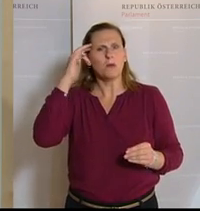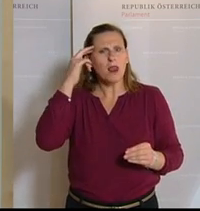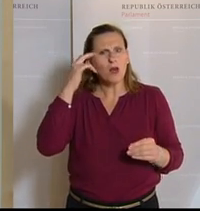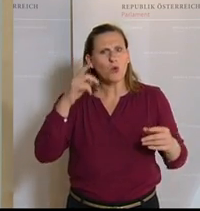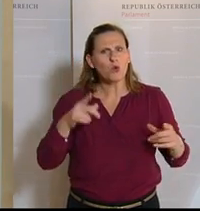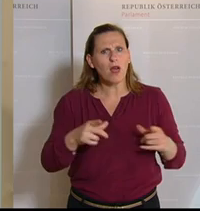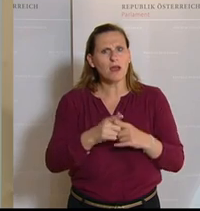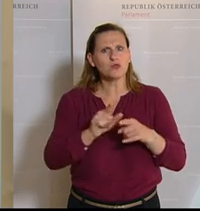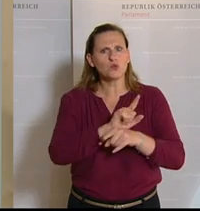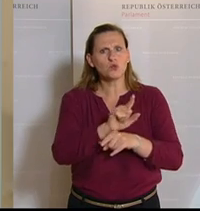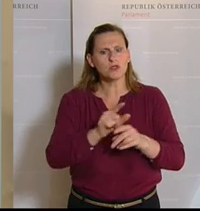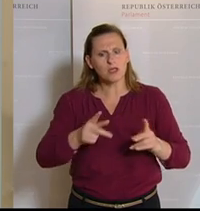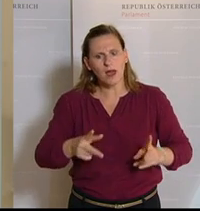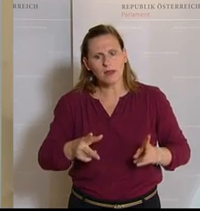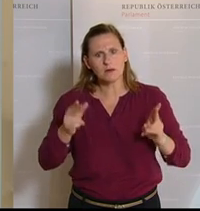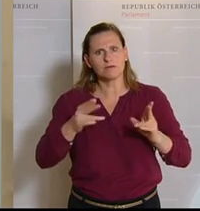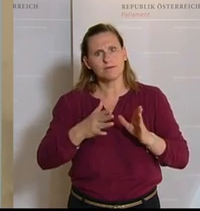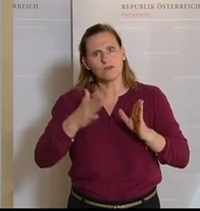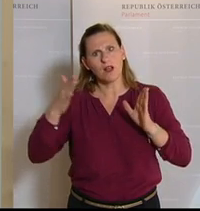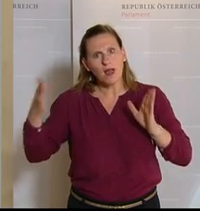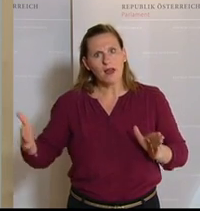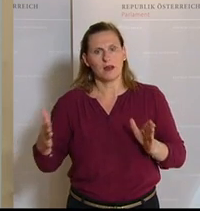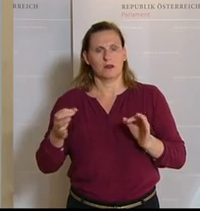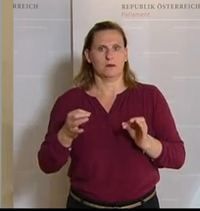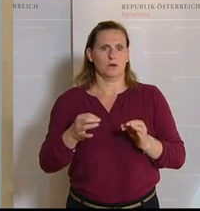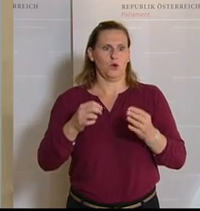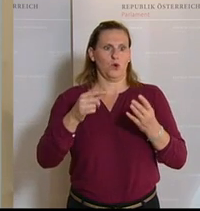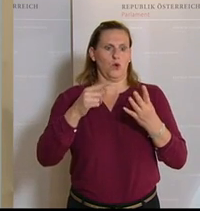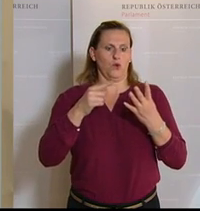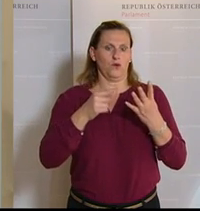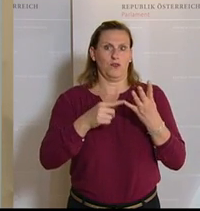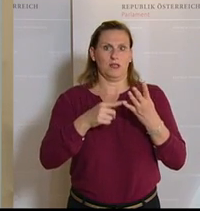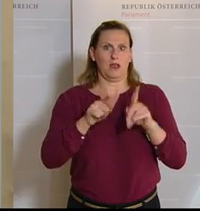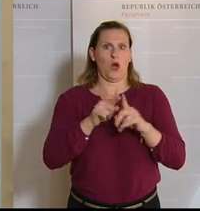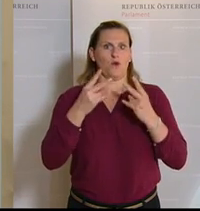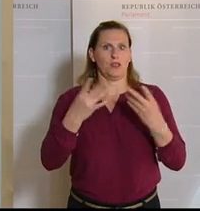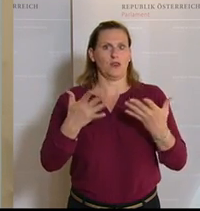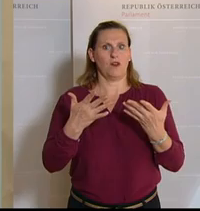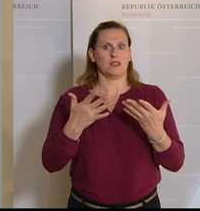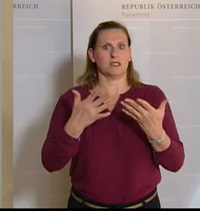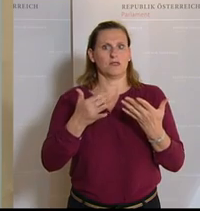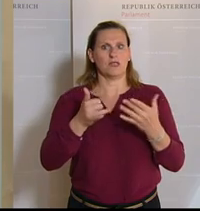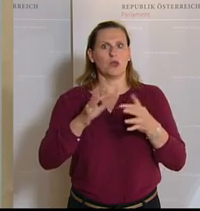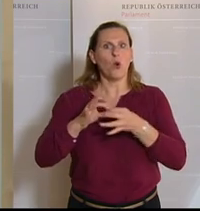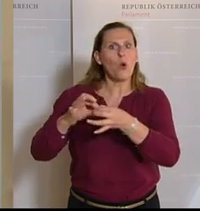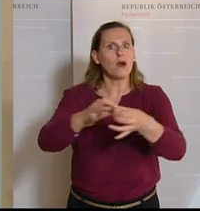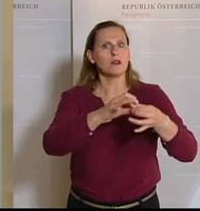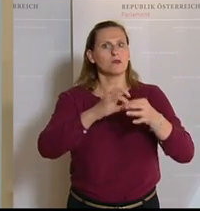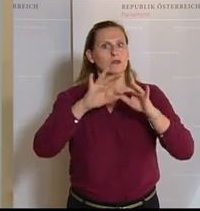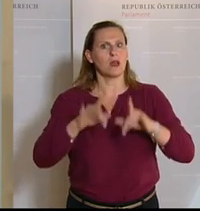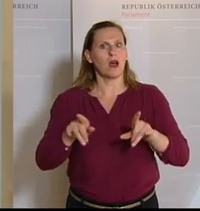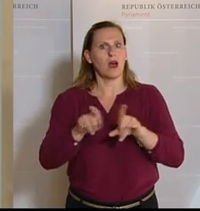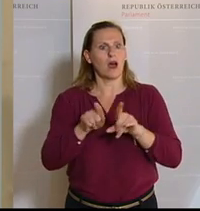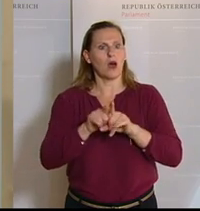Leistungszeiträume verlängern und anderes mehr. Zum Vierten, das ist mir auch wichtig, gemeinnützige Organisationen haben natürlich auch Markterlöse.